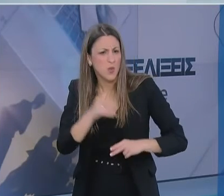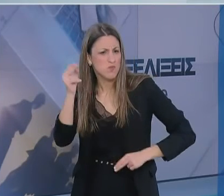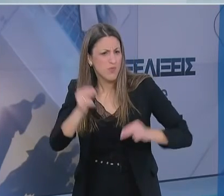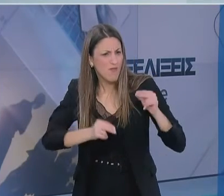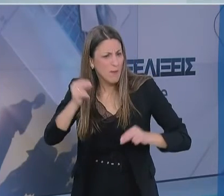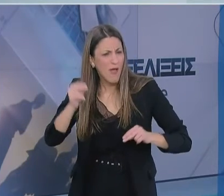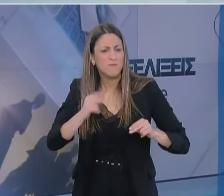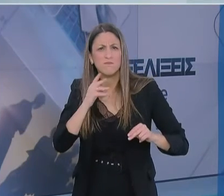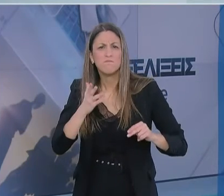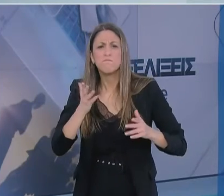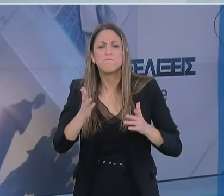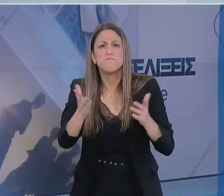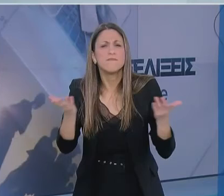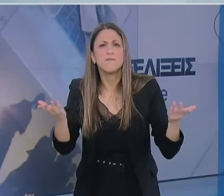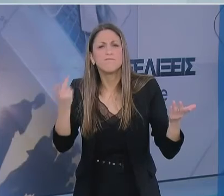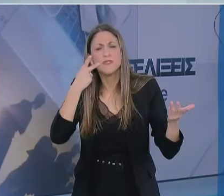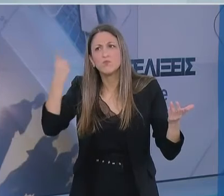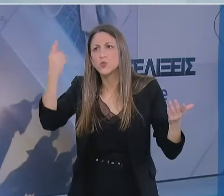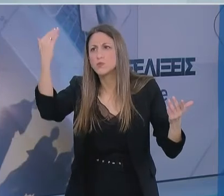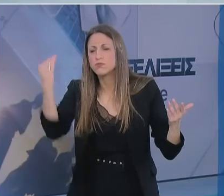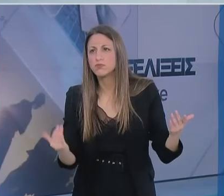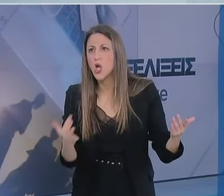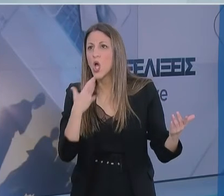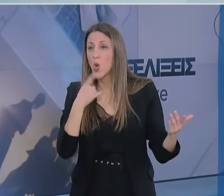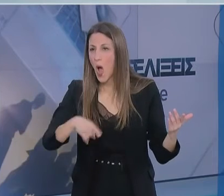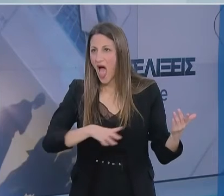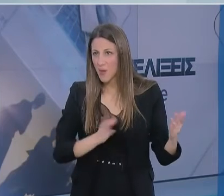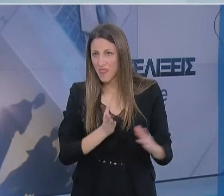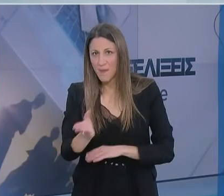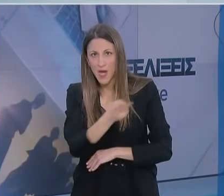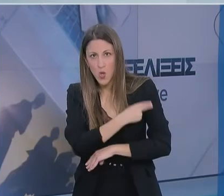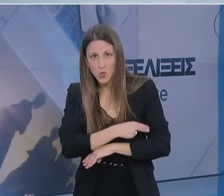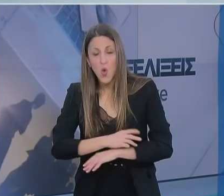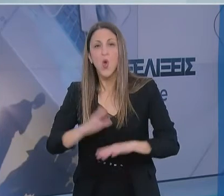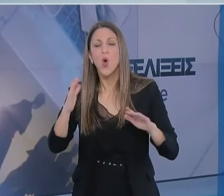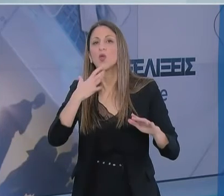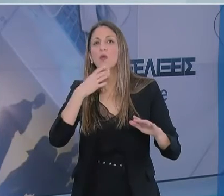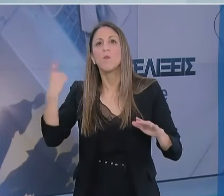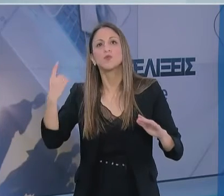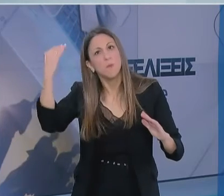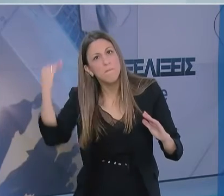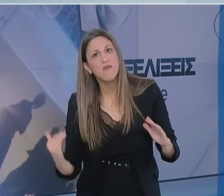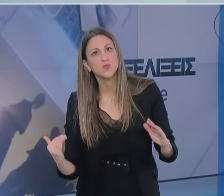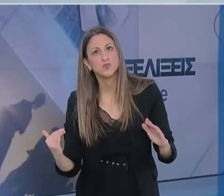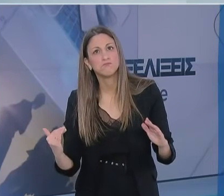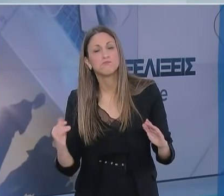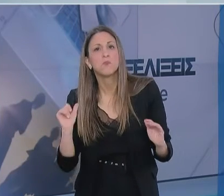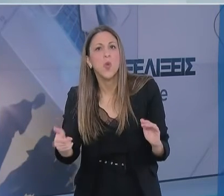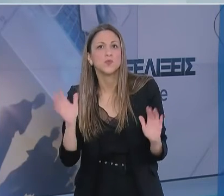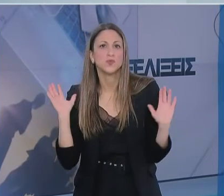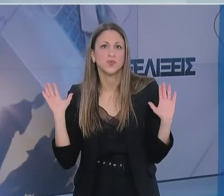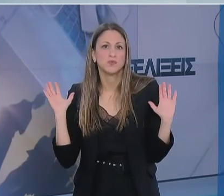αριθμούς που βλέπαμε πριν την επιδημία. Δεν είναι τόσο γιατί δεν αναζητούν βοήθεια. Είναι ότι για κάποιο λόγο έχει πέσει η συχνότητά τους στον πληθυσμό.